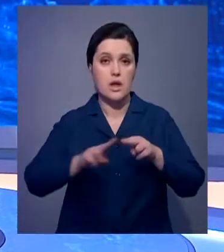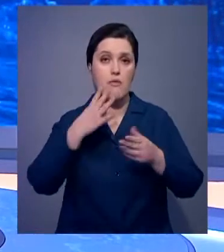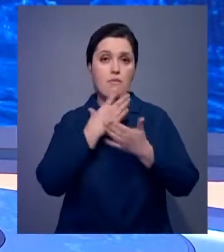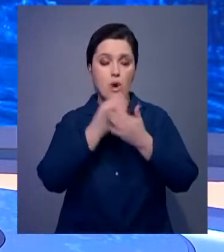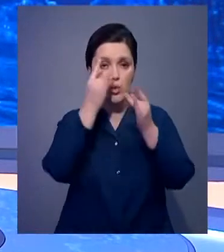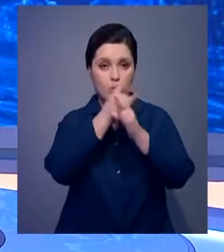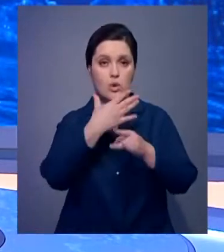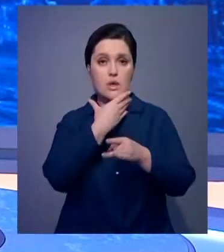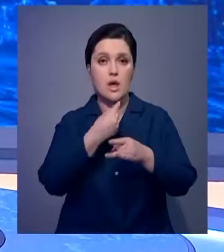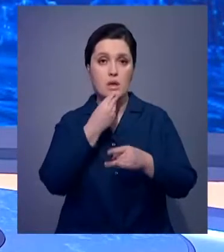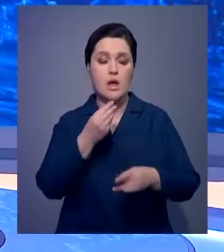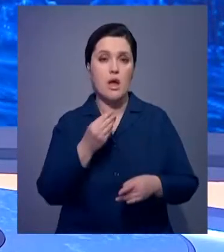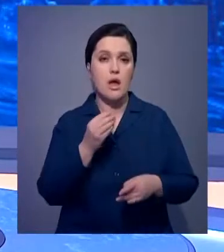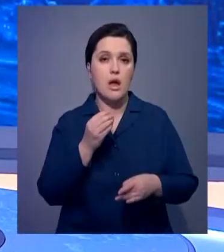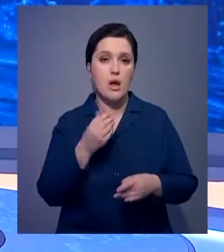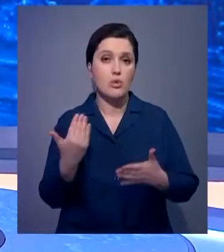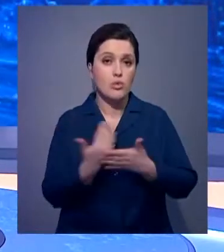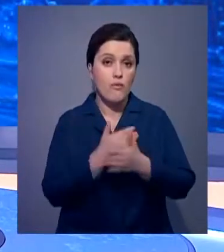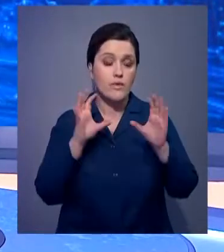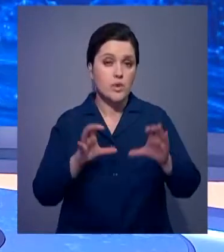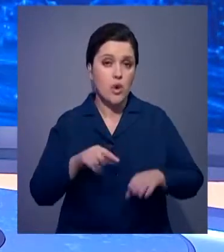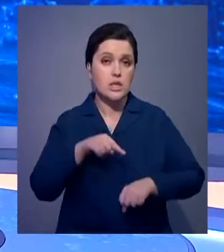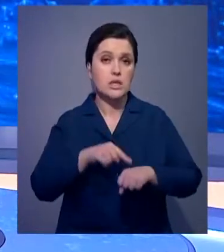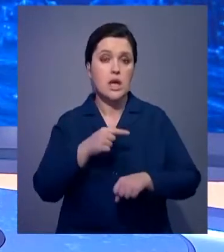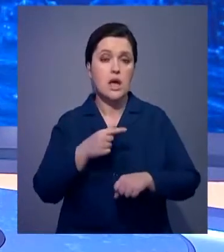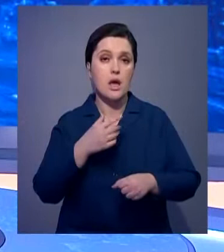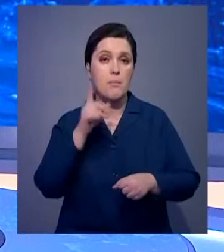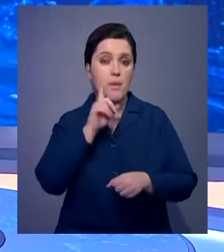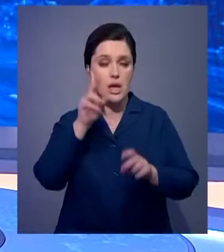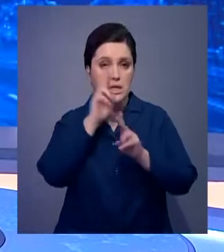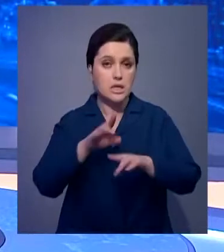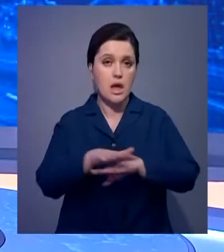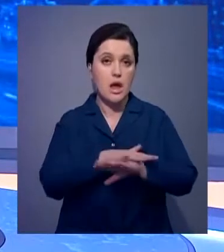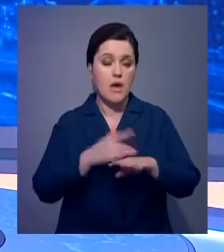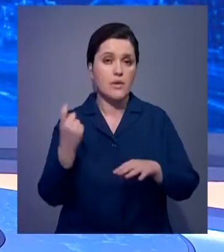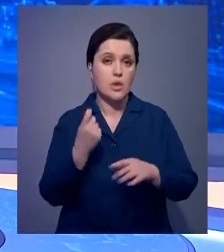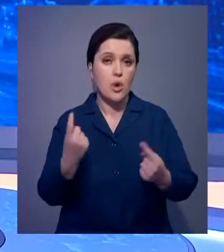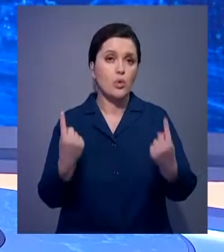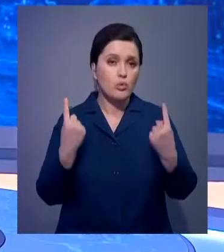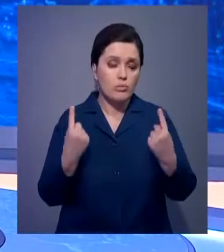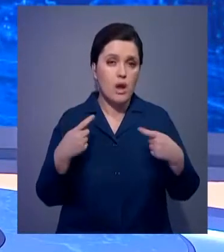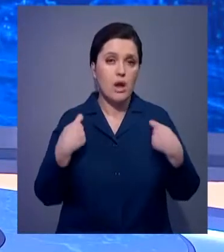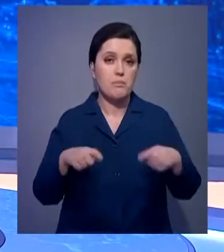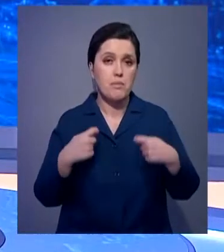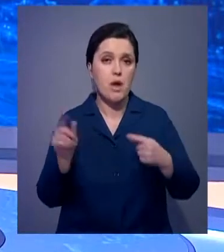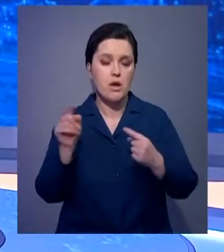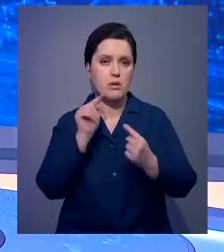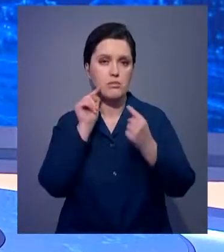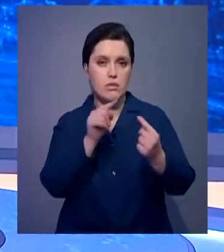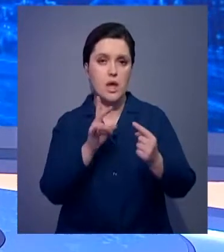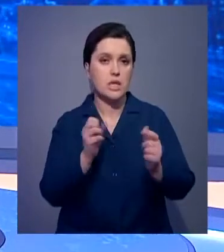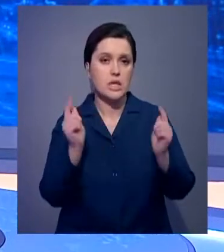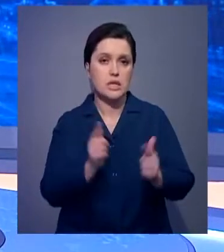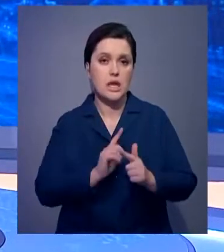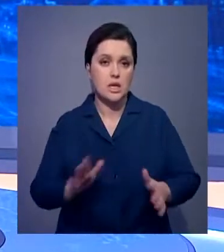и красоту. Как восприняли новый закон сами чехи, пока не ясно, а вот владельцы крупных бутиков и рекламных агентств категорически не согласны